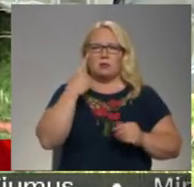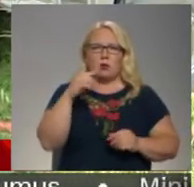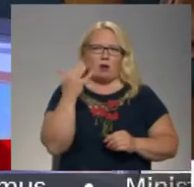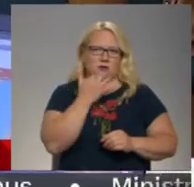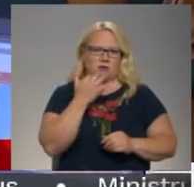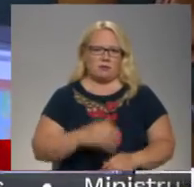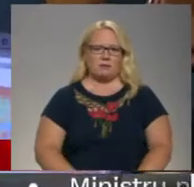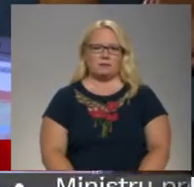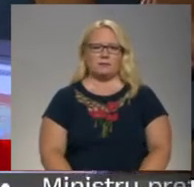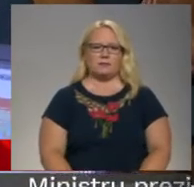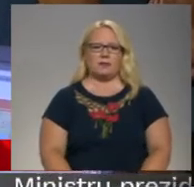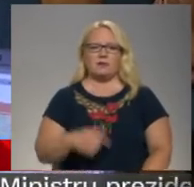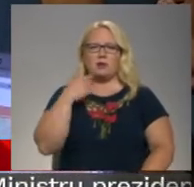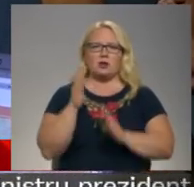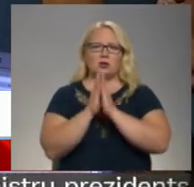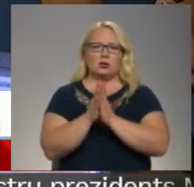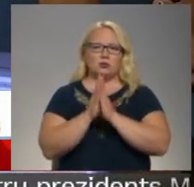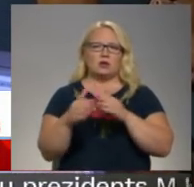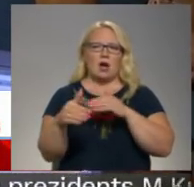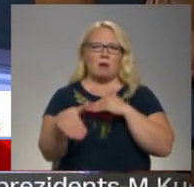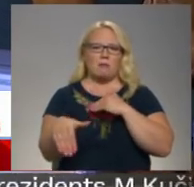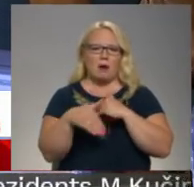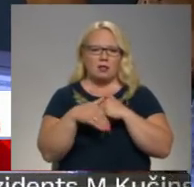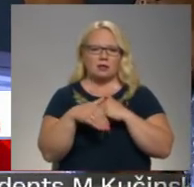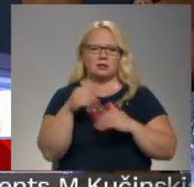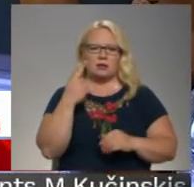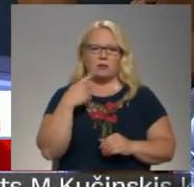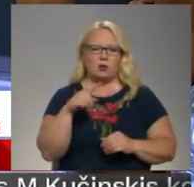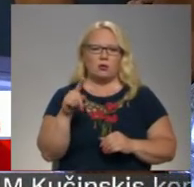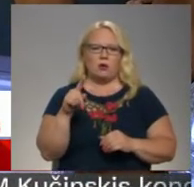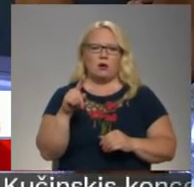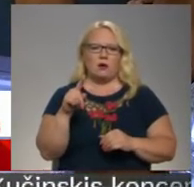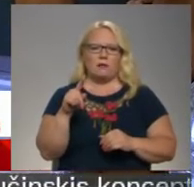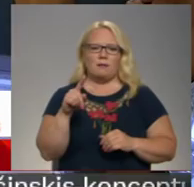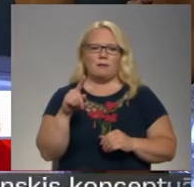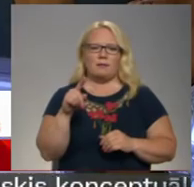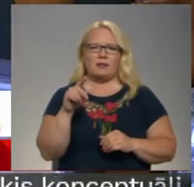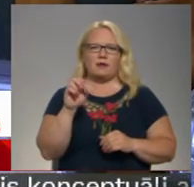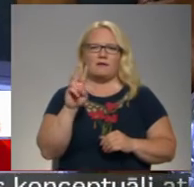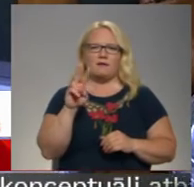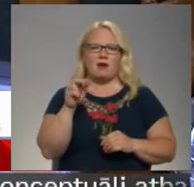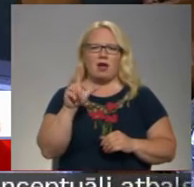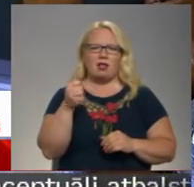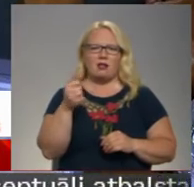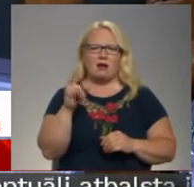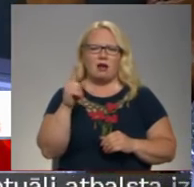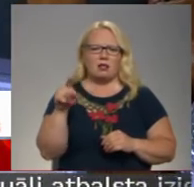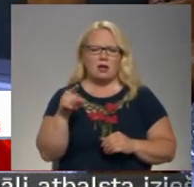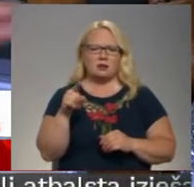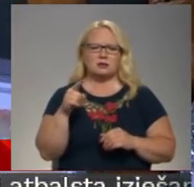Tad ir mirklīgi, kad mēs paprasījām palīdzību no Talsu, no Valdgales novadā.